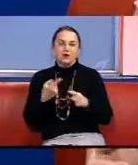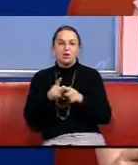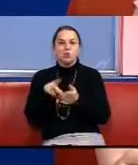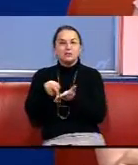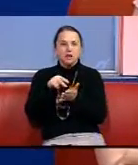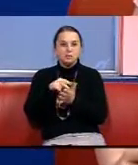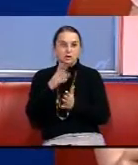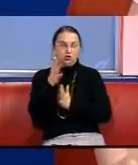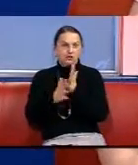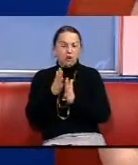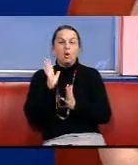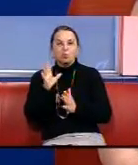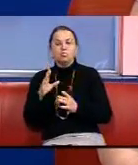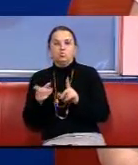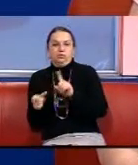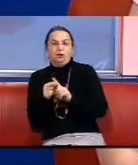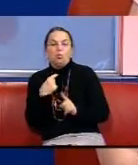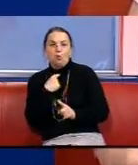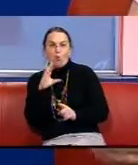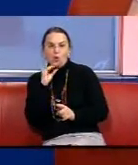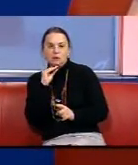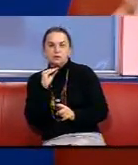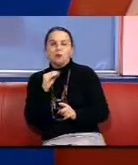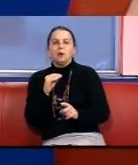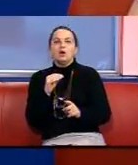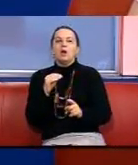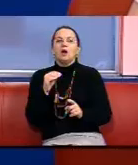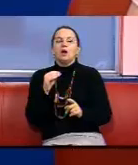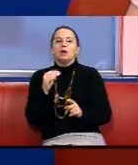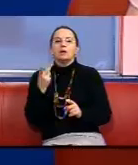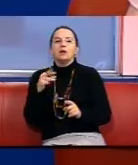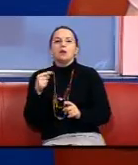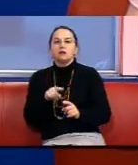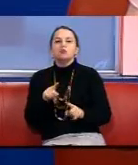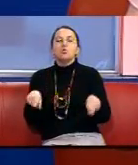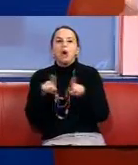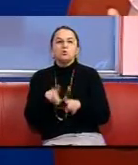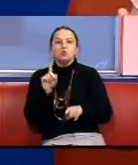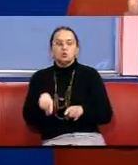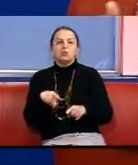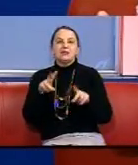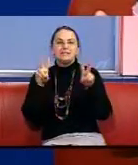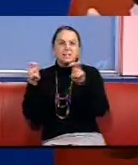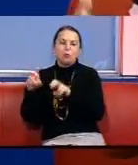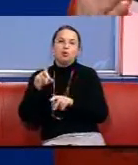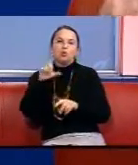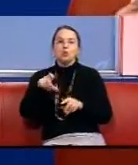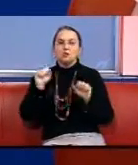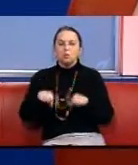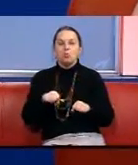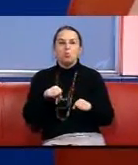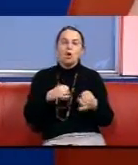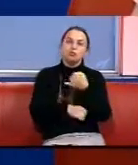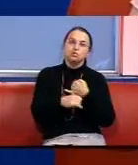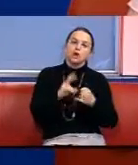говоритися голосом Для того, щоб одну і ту саму тему люди могли обговорювати і ті,